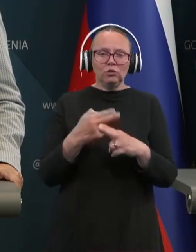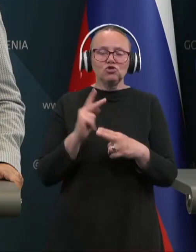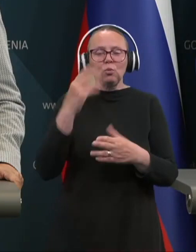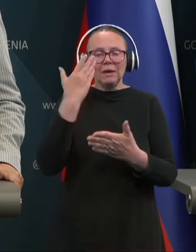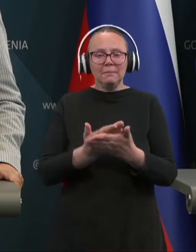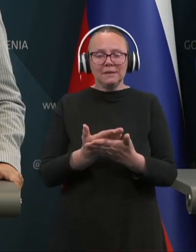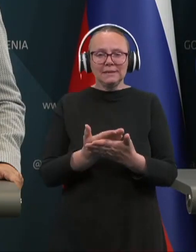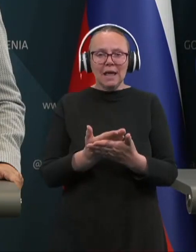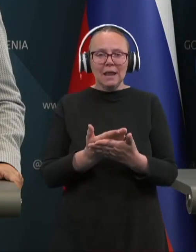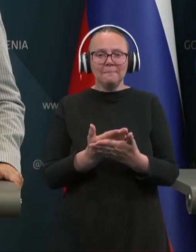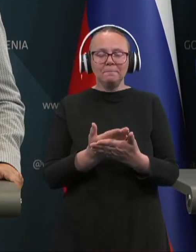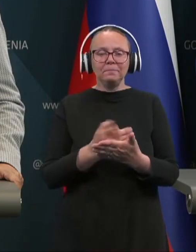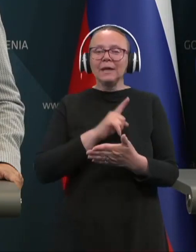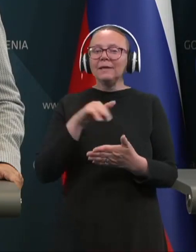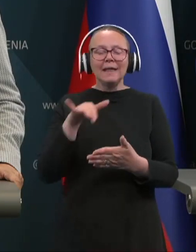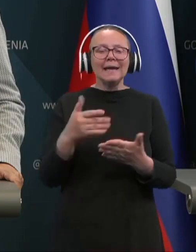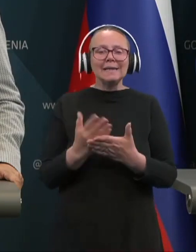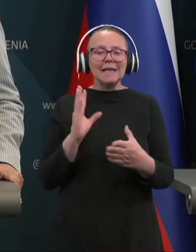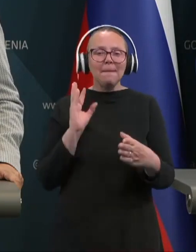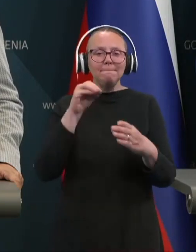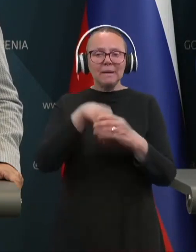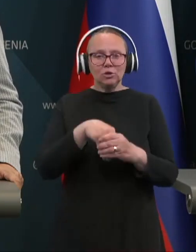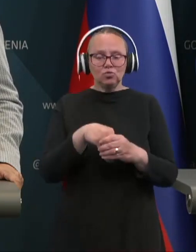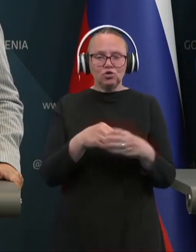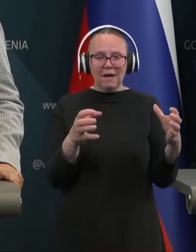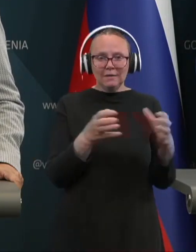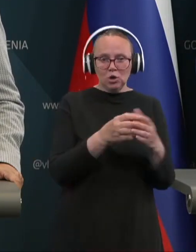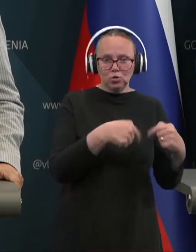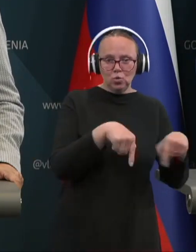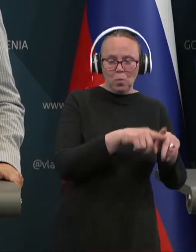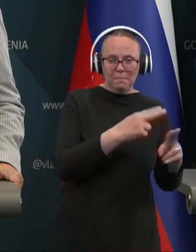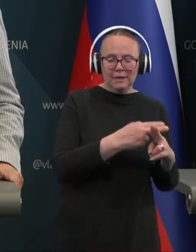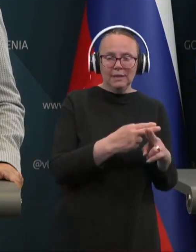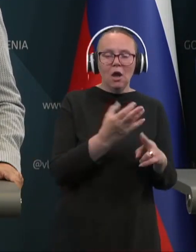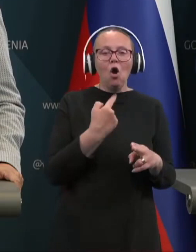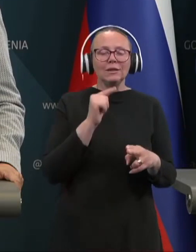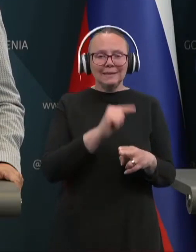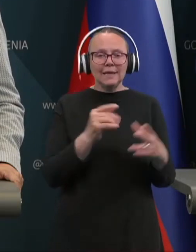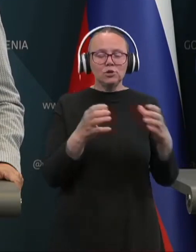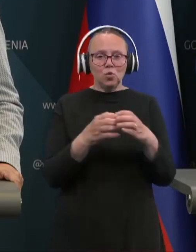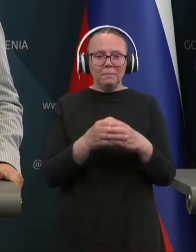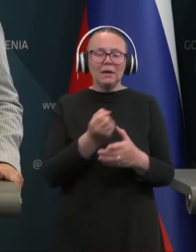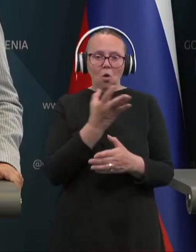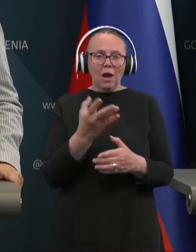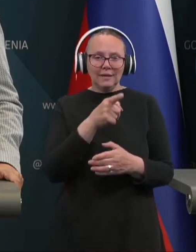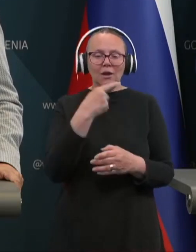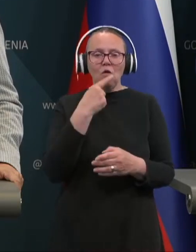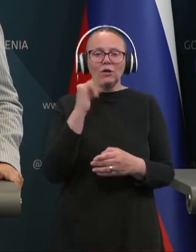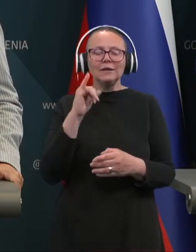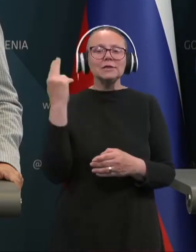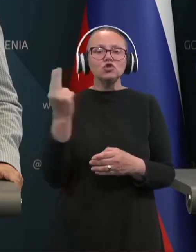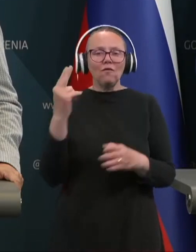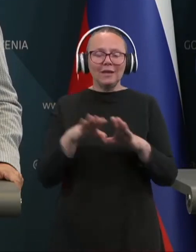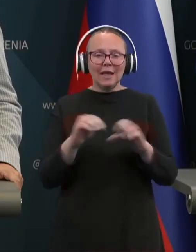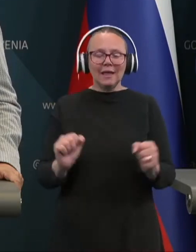ki bi priznala? Ne gre se za pridruževanje skupini, ker od te skupine, katero omenjate, je Slovenija